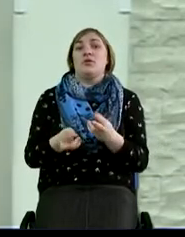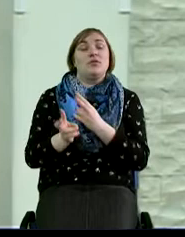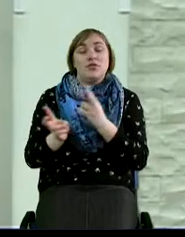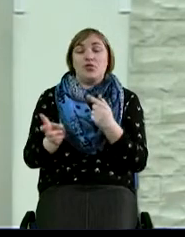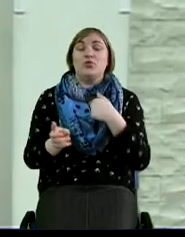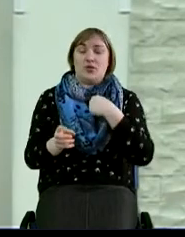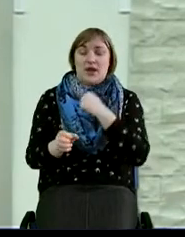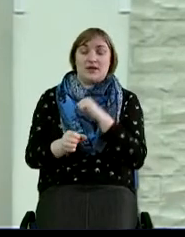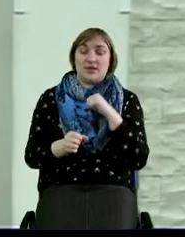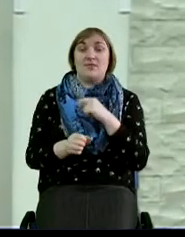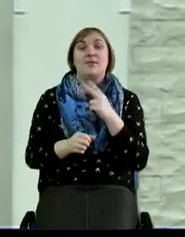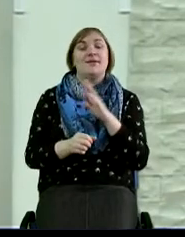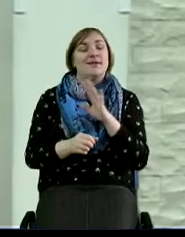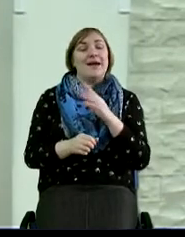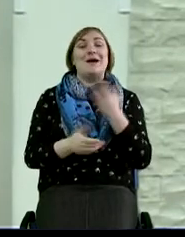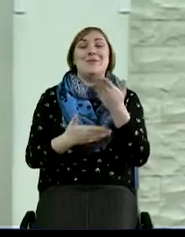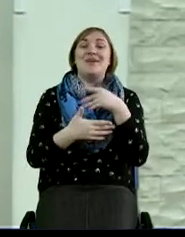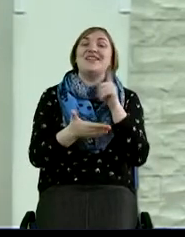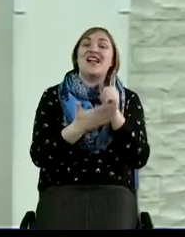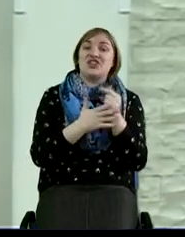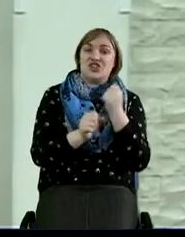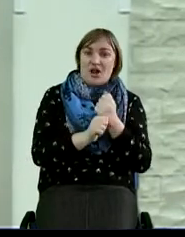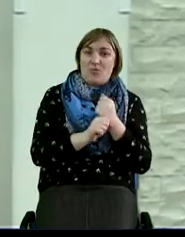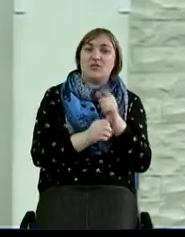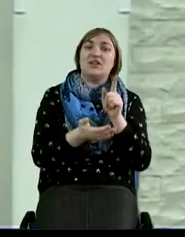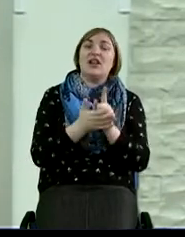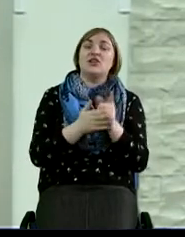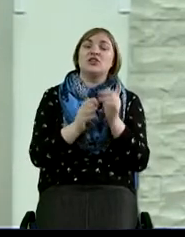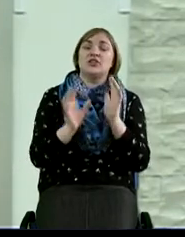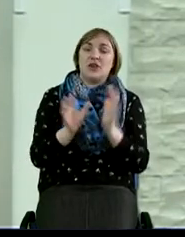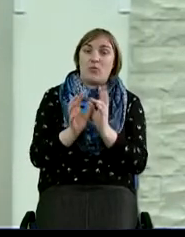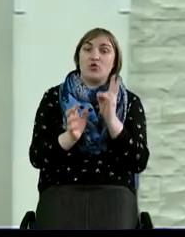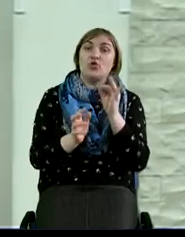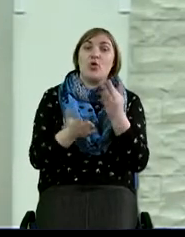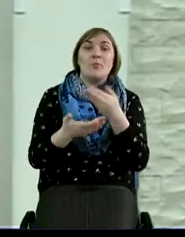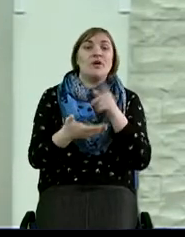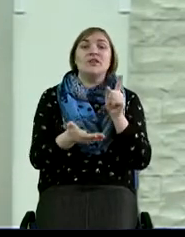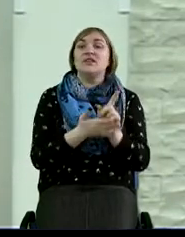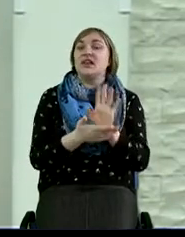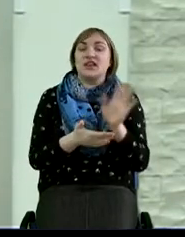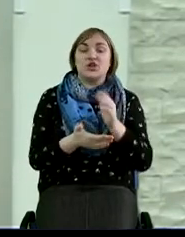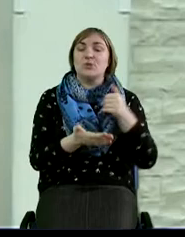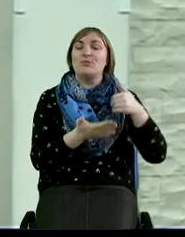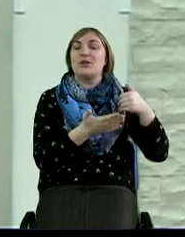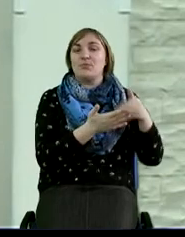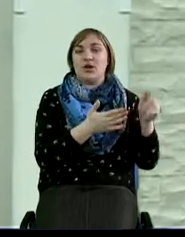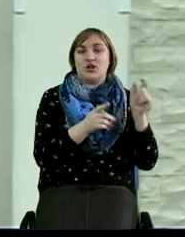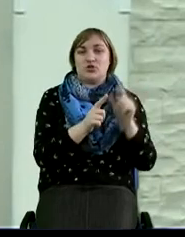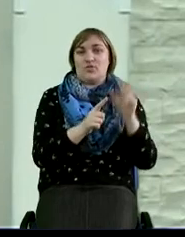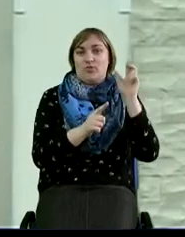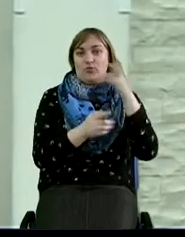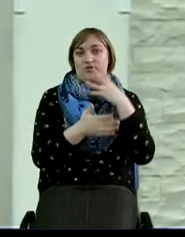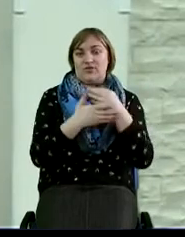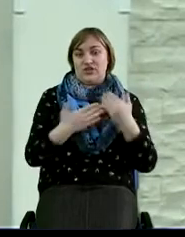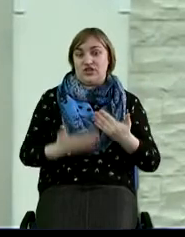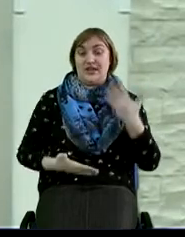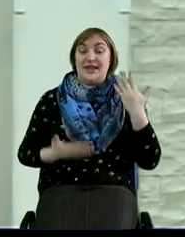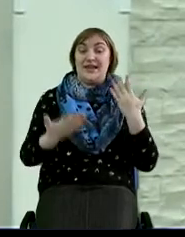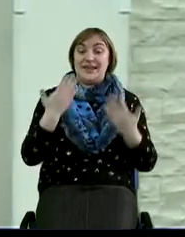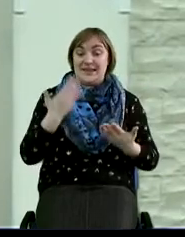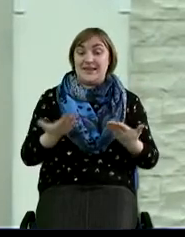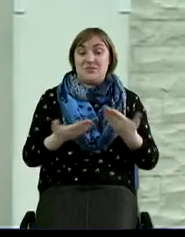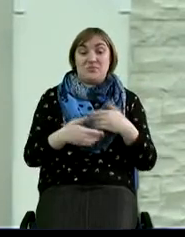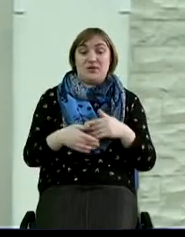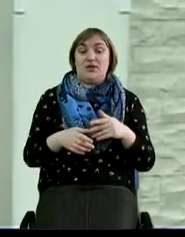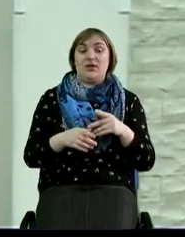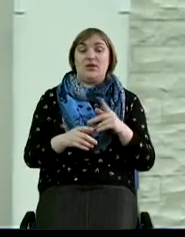Нет, мы должны работать, мы должны заботиться, но мы не должны пренебрегать Словом Божьим в своей жизни. Если же мы не